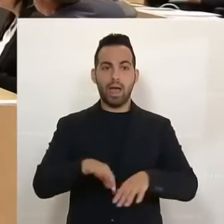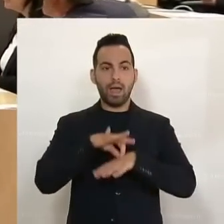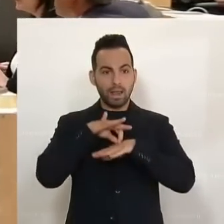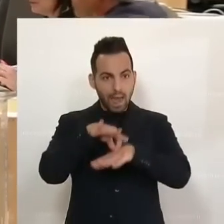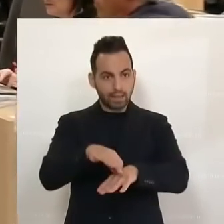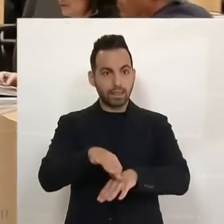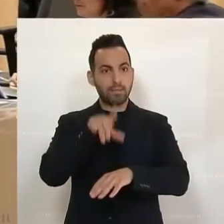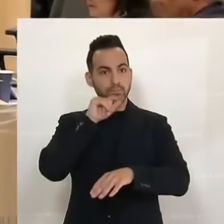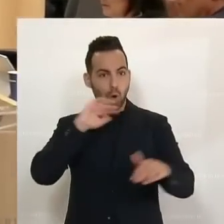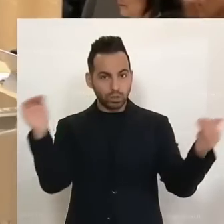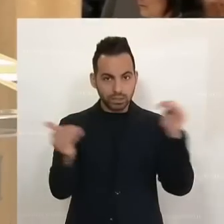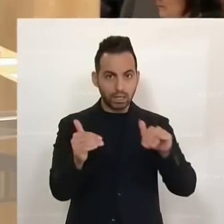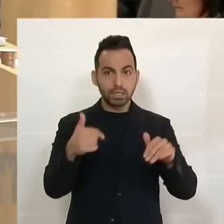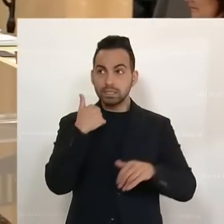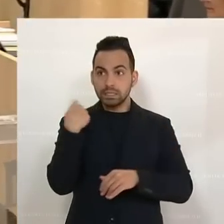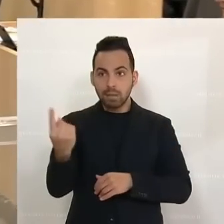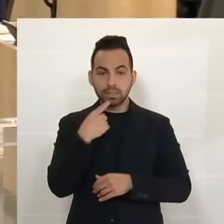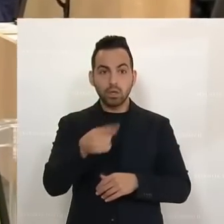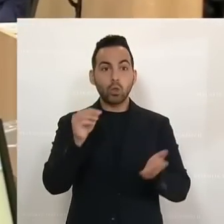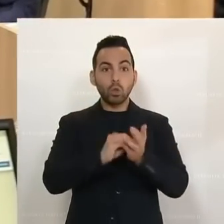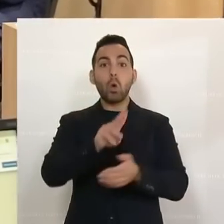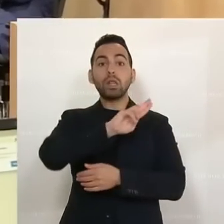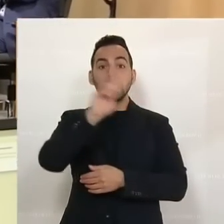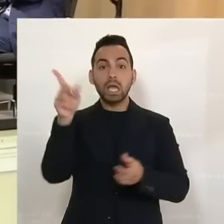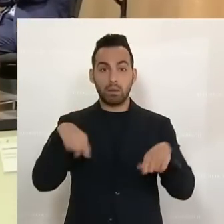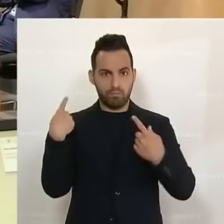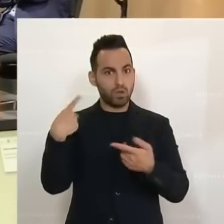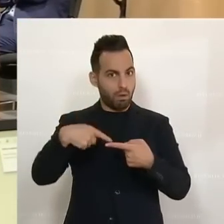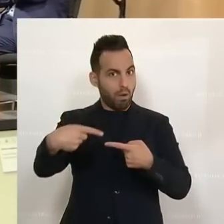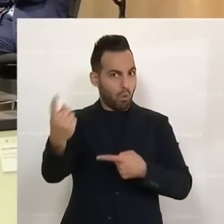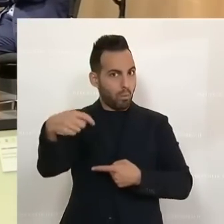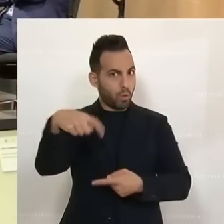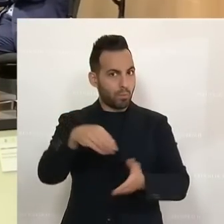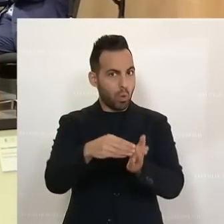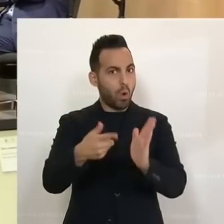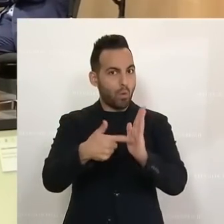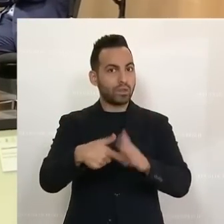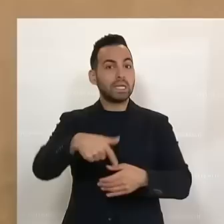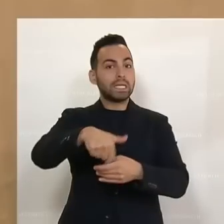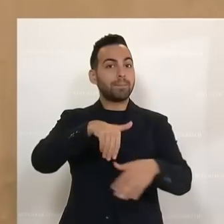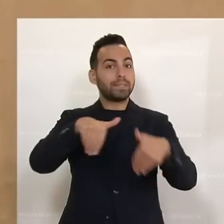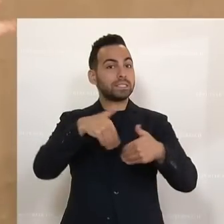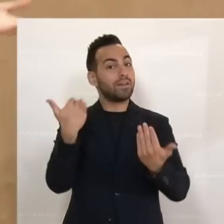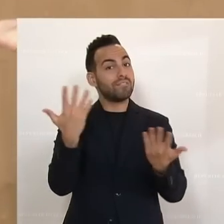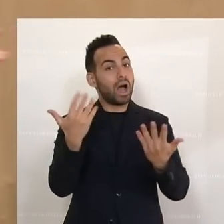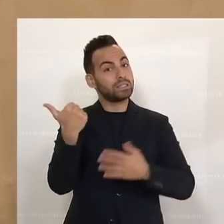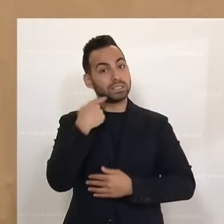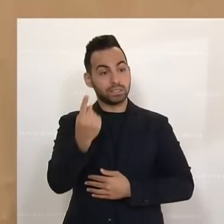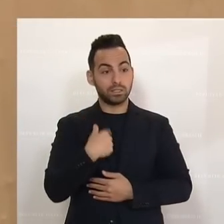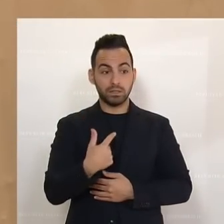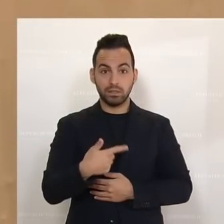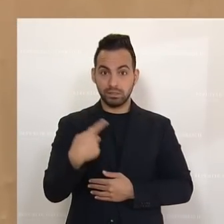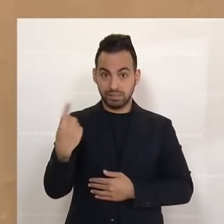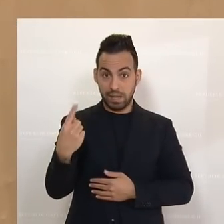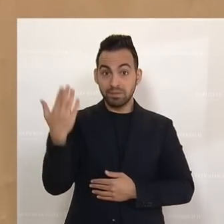gesagt, sowas war noch nie da. Wir werden es jetzt öfter erleben. Was sagt der Innenminister dazu? Ich habe genau hingehört, aber es ist ja auch für Sie interessant, Sie